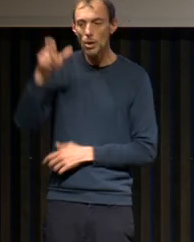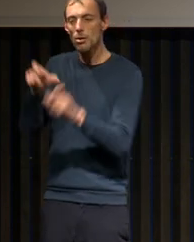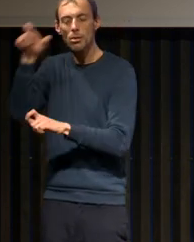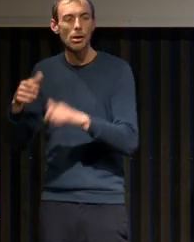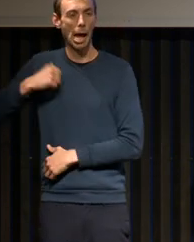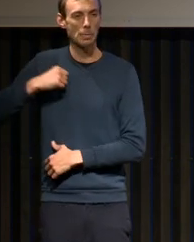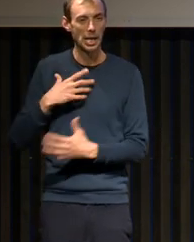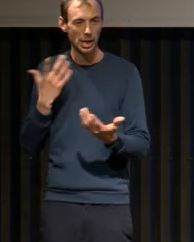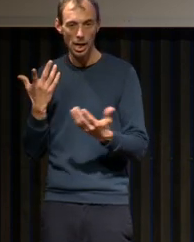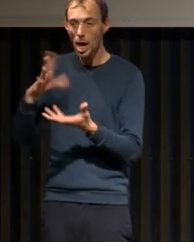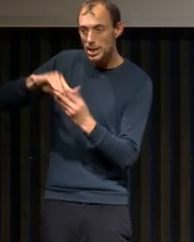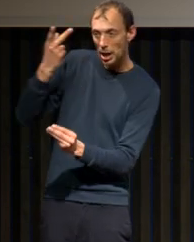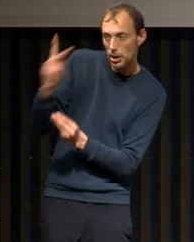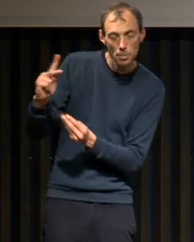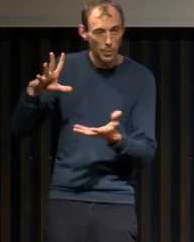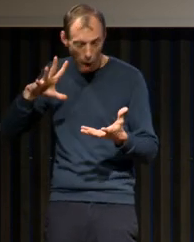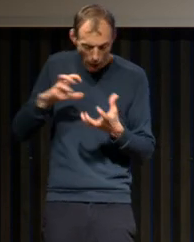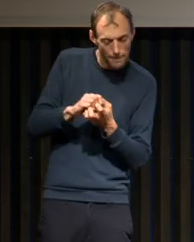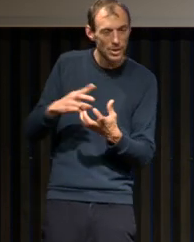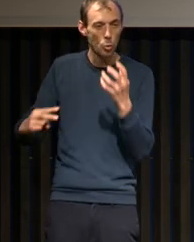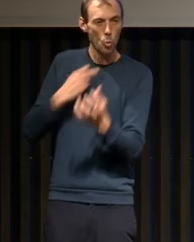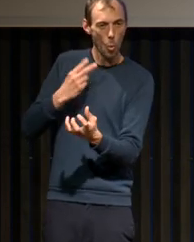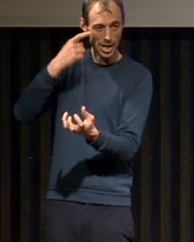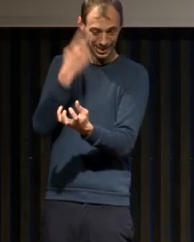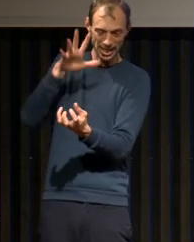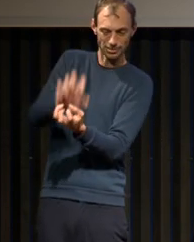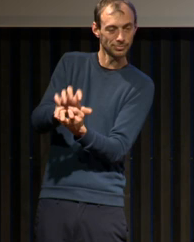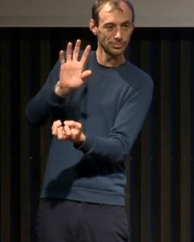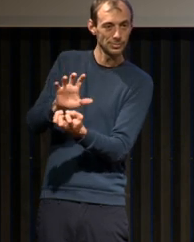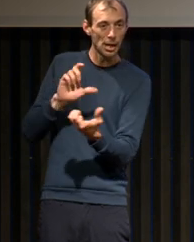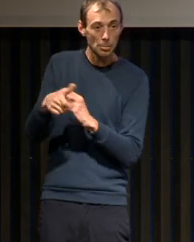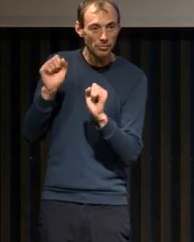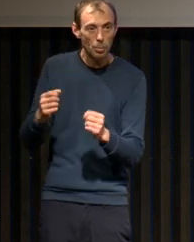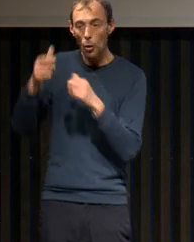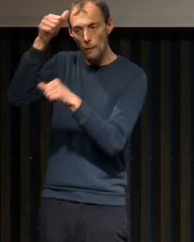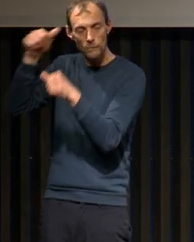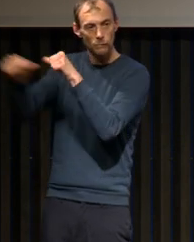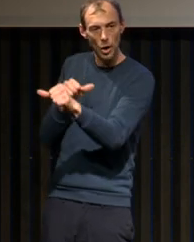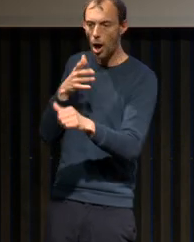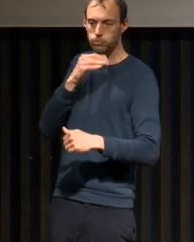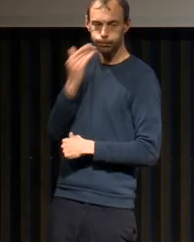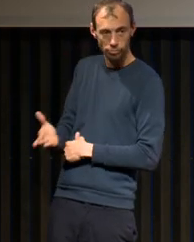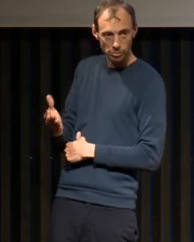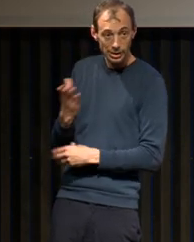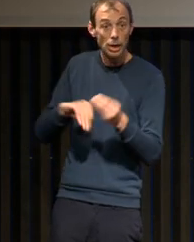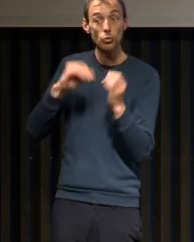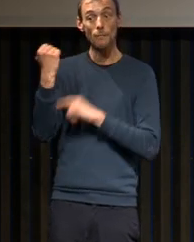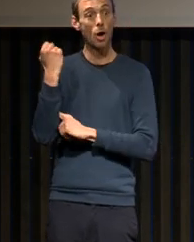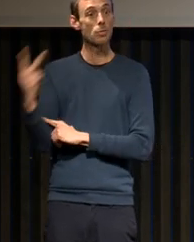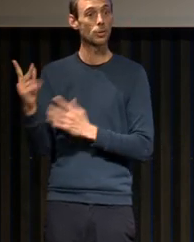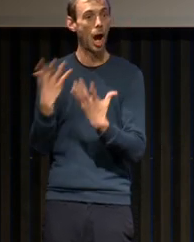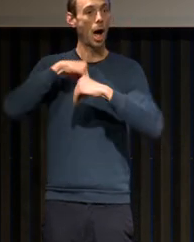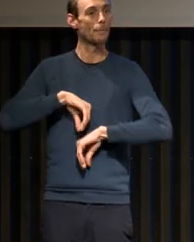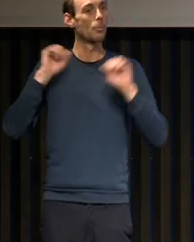pour se prémunir de sa vengeance et surtout s'approprier sa force. Et ce que je vais vous montrer, c'est qu'en fait, les